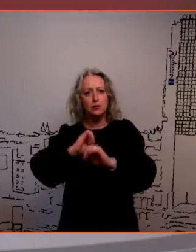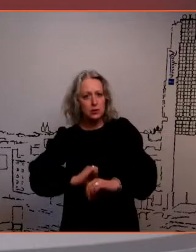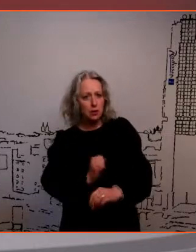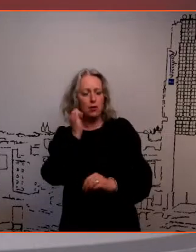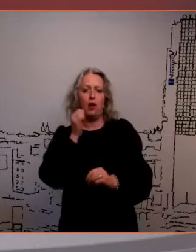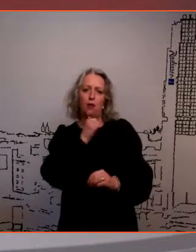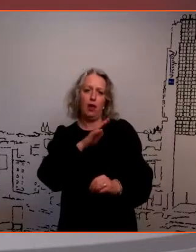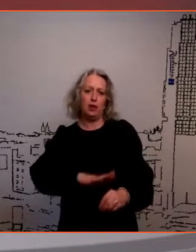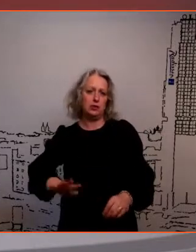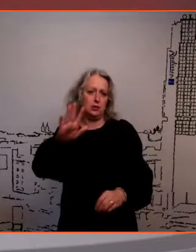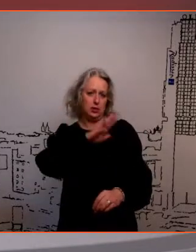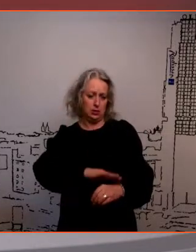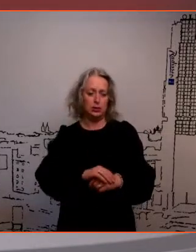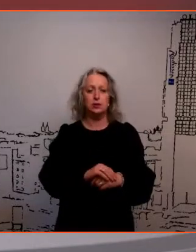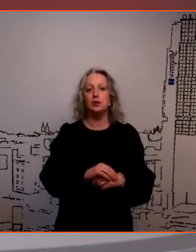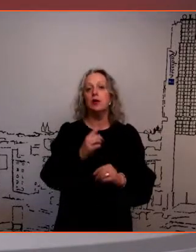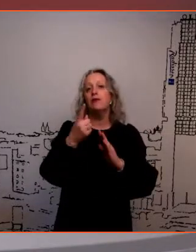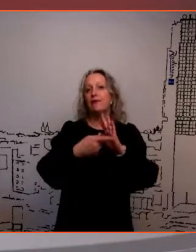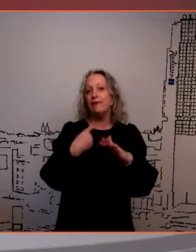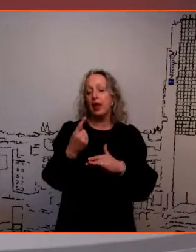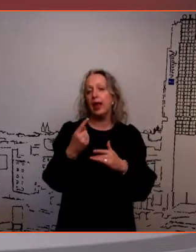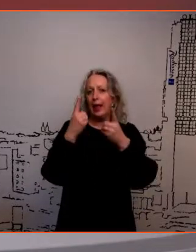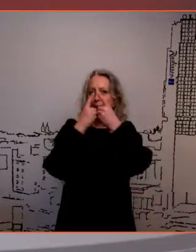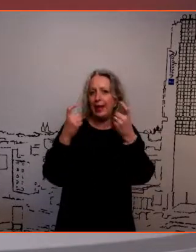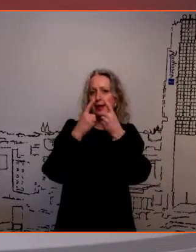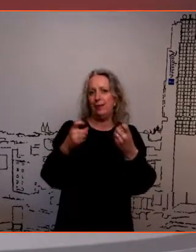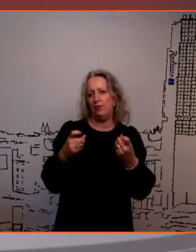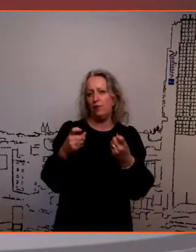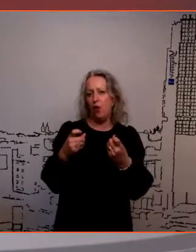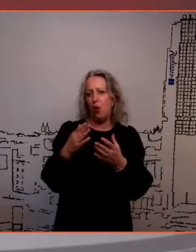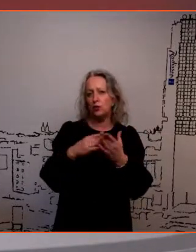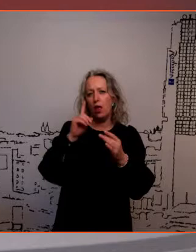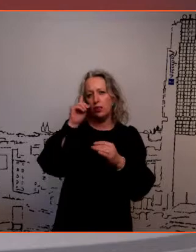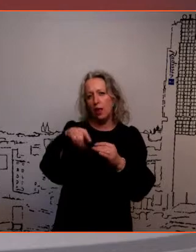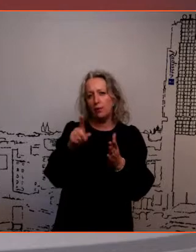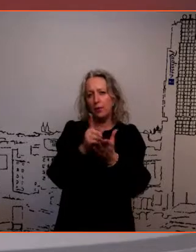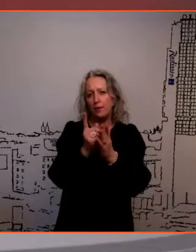Eestis. Ja mida veel info poolest peaks teadma,